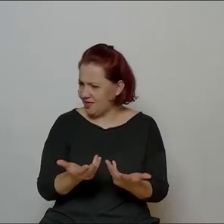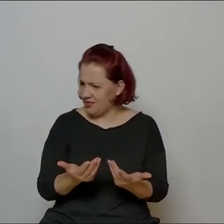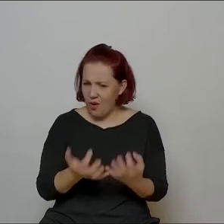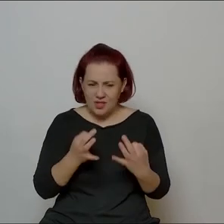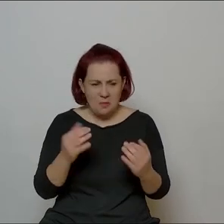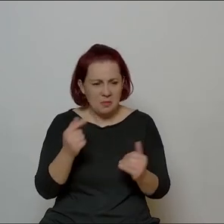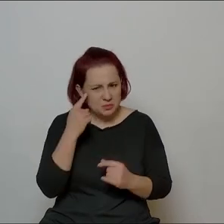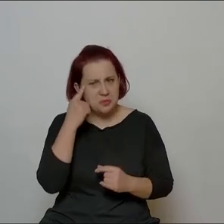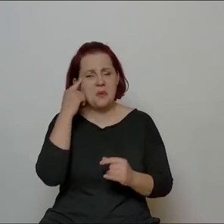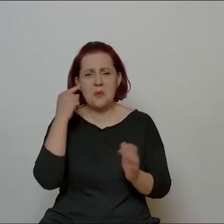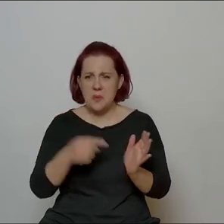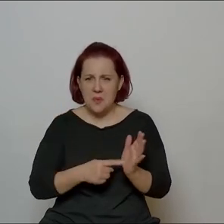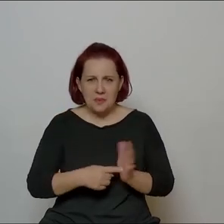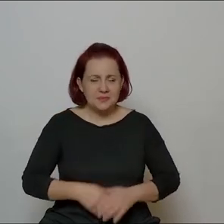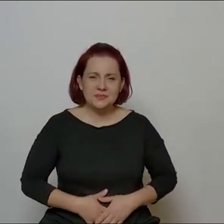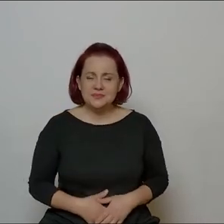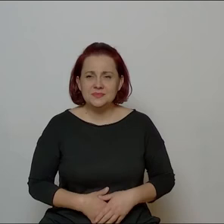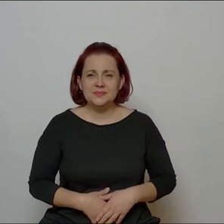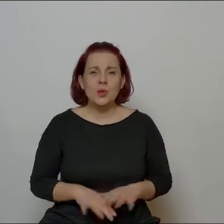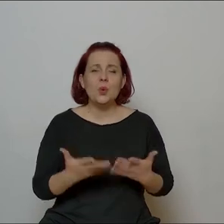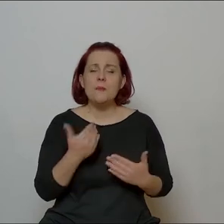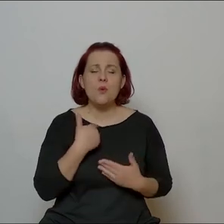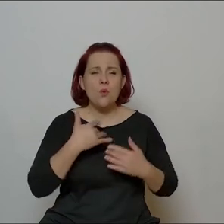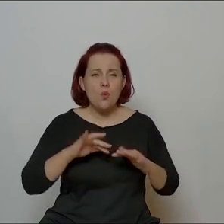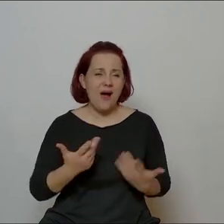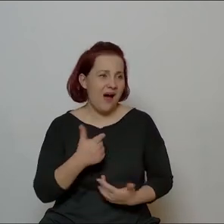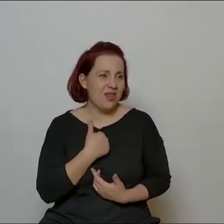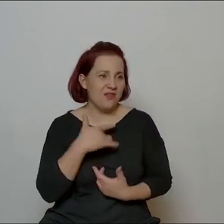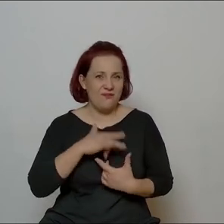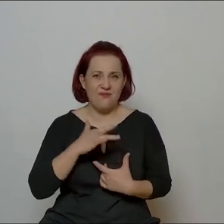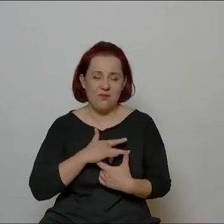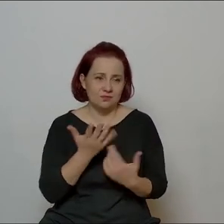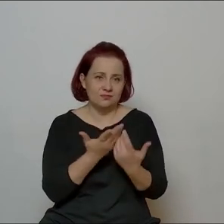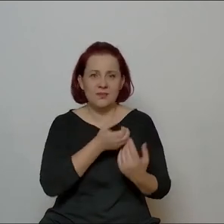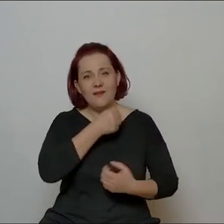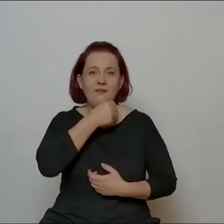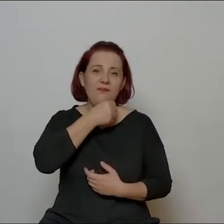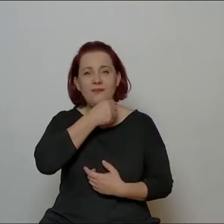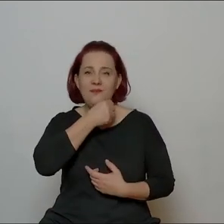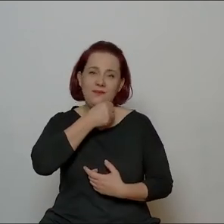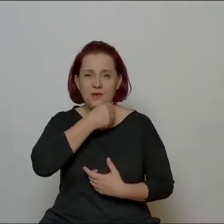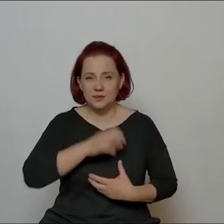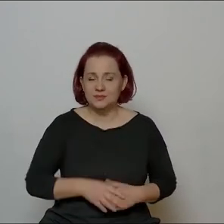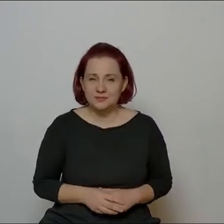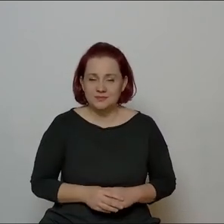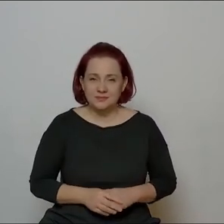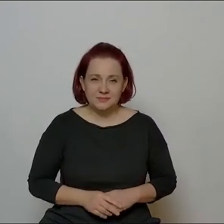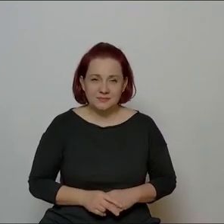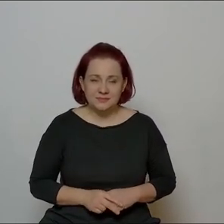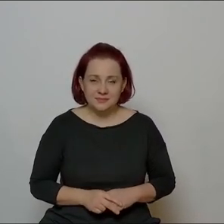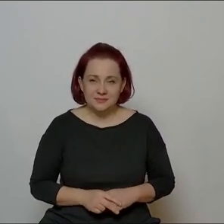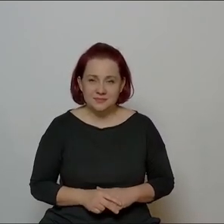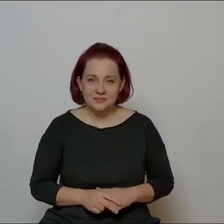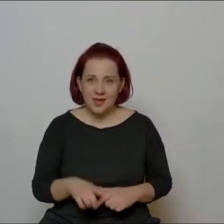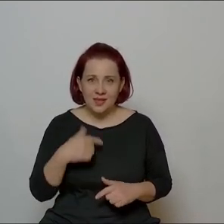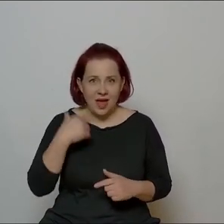jakoś przypomnieć. Łatwość w wykonywaniu tego, no bo ja był ściśle, nie